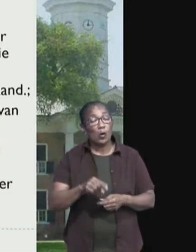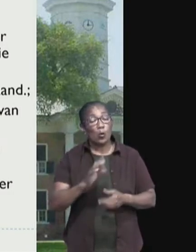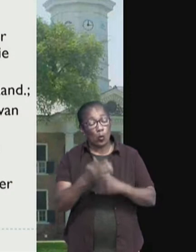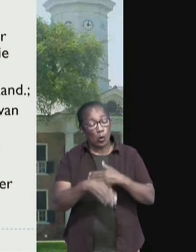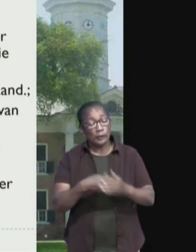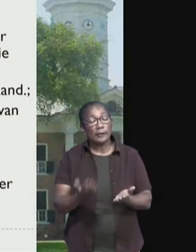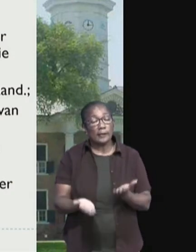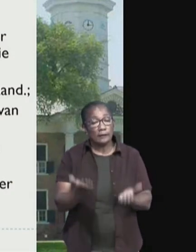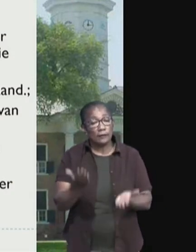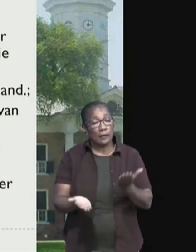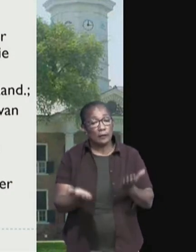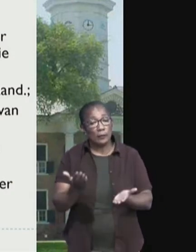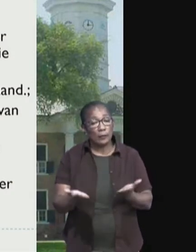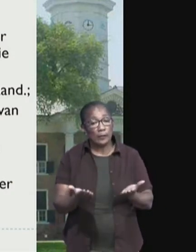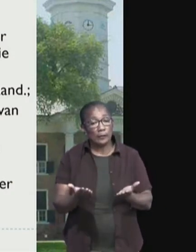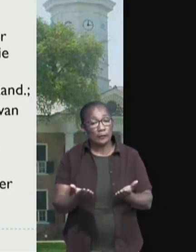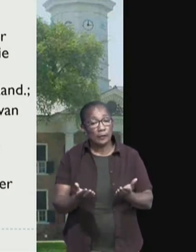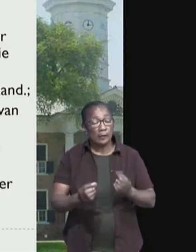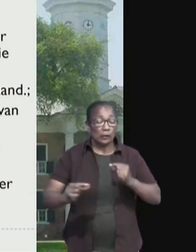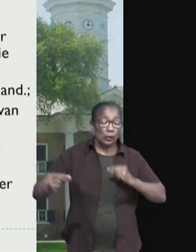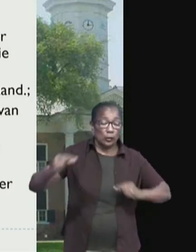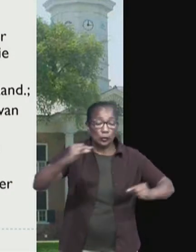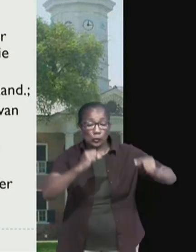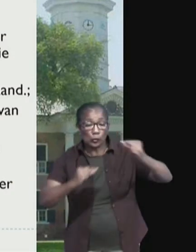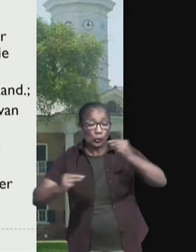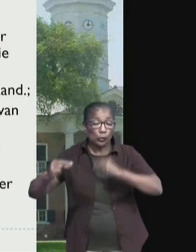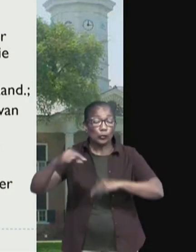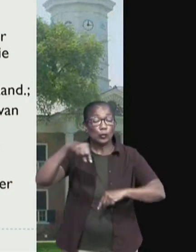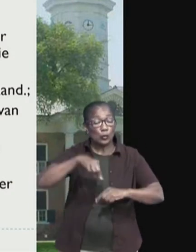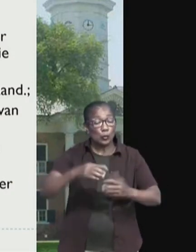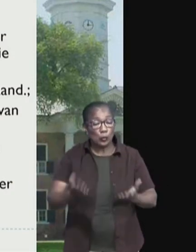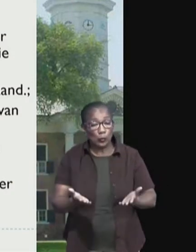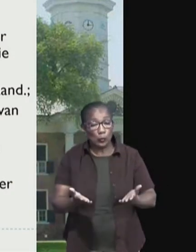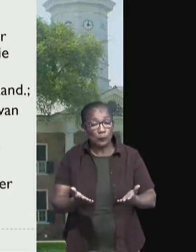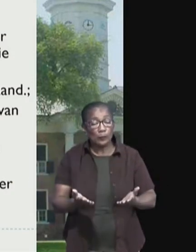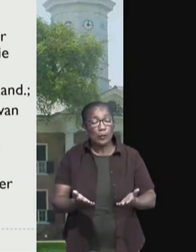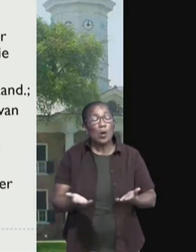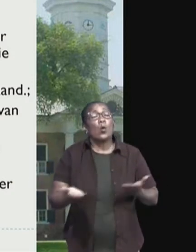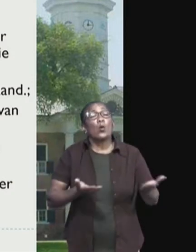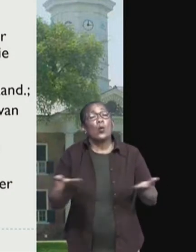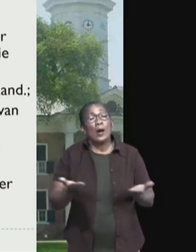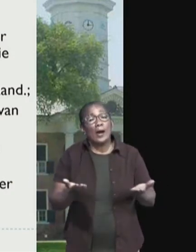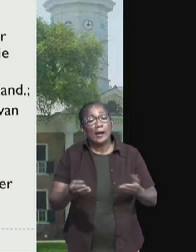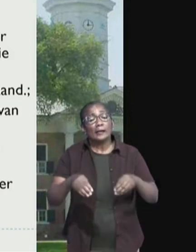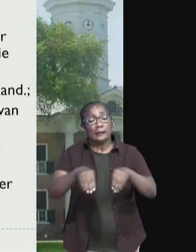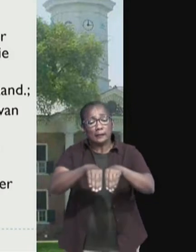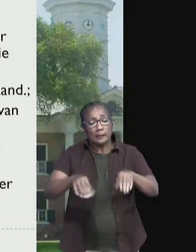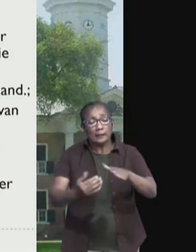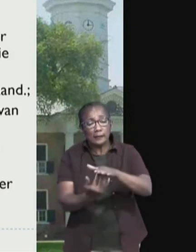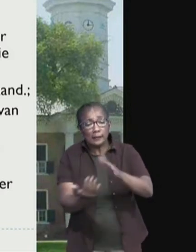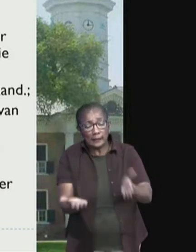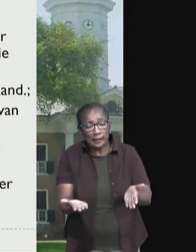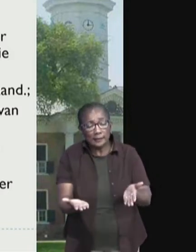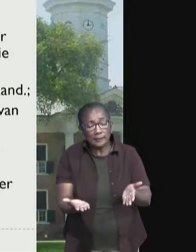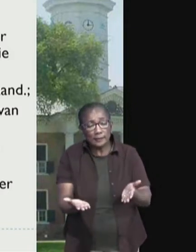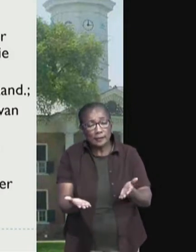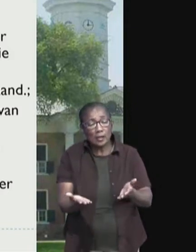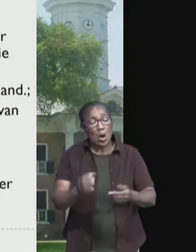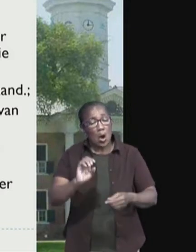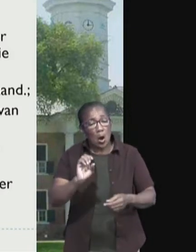geëvalueerd. De discussie is gaande van waar zetten wij de grens, omdat er toch wel